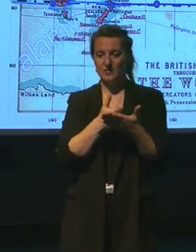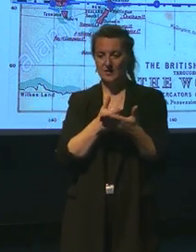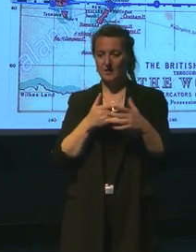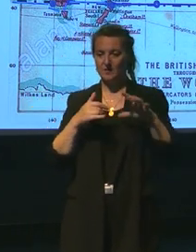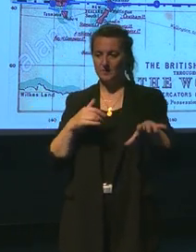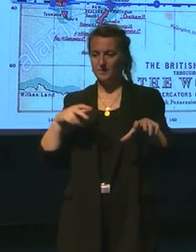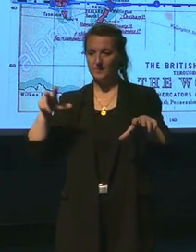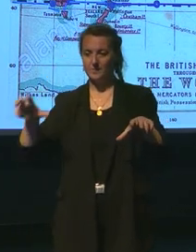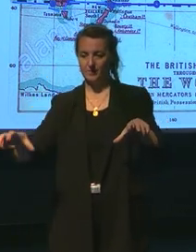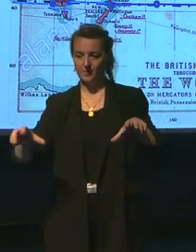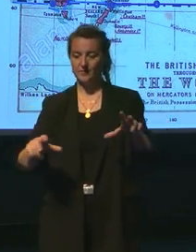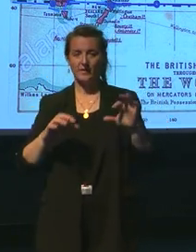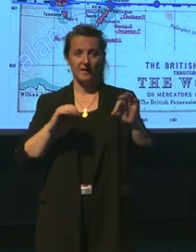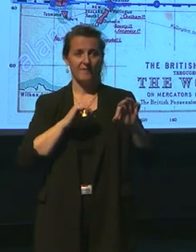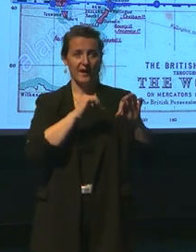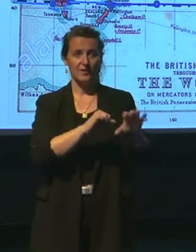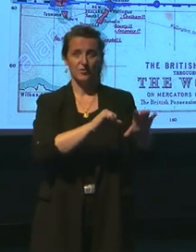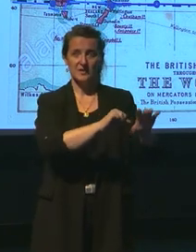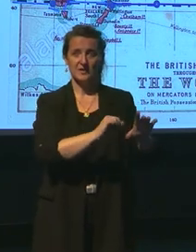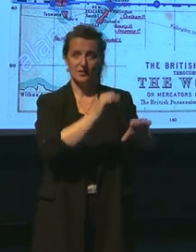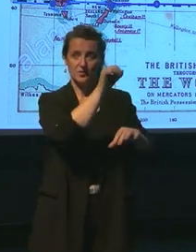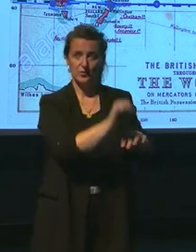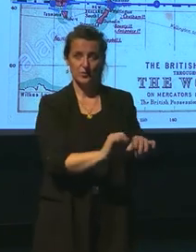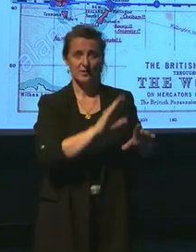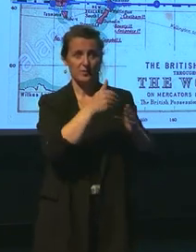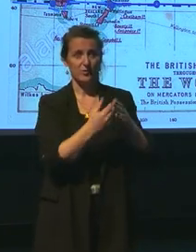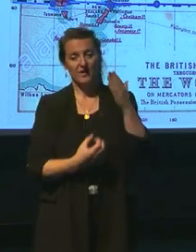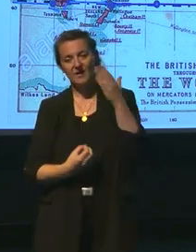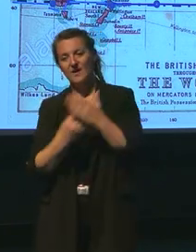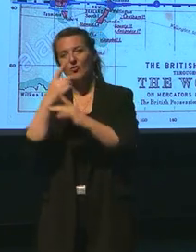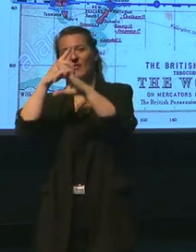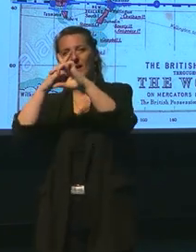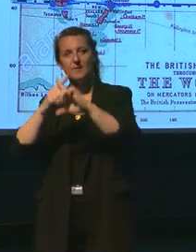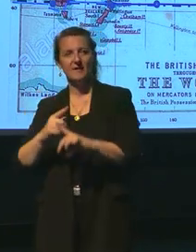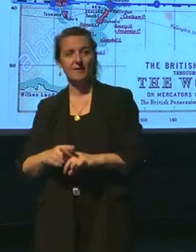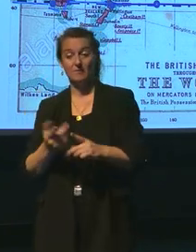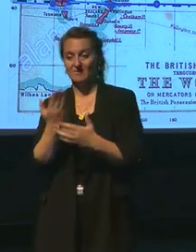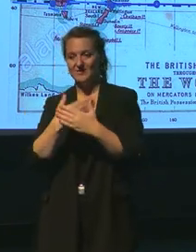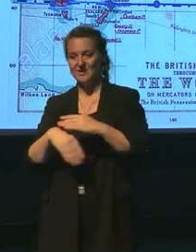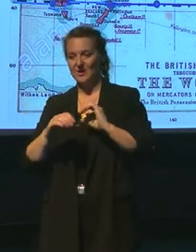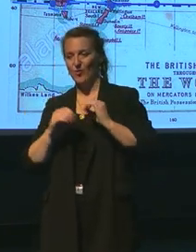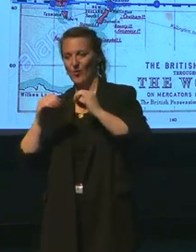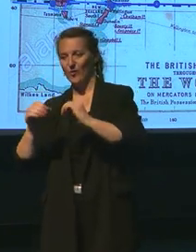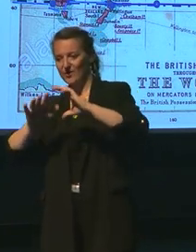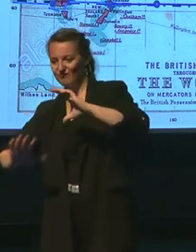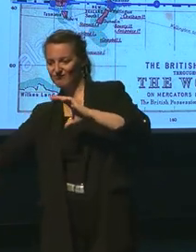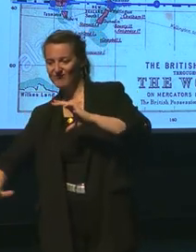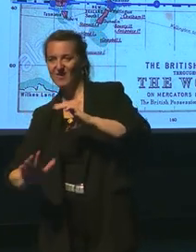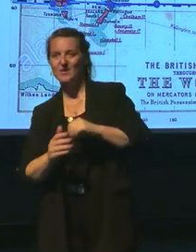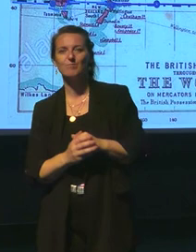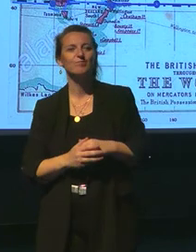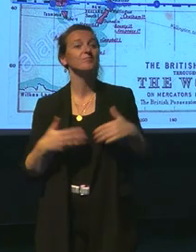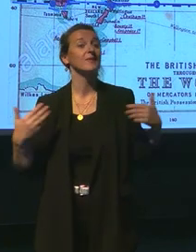l'Atlantique Sud, c'est la lue d'Amsterdam dans l'Océan Aléa. Donc,